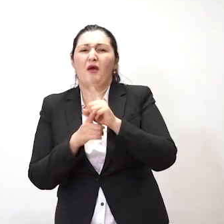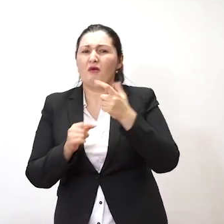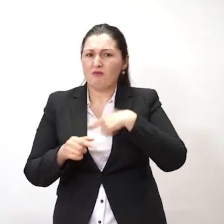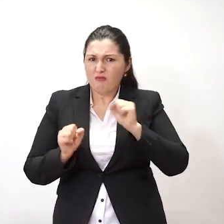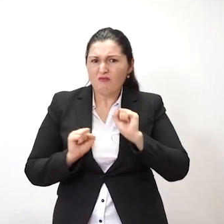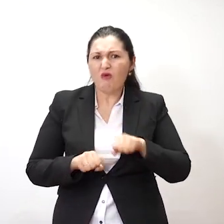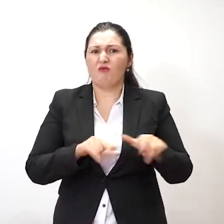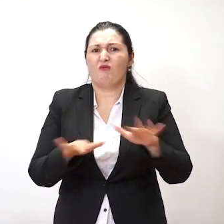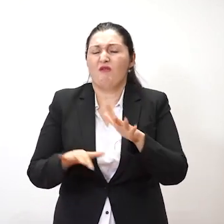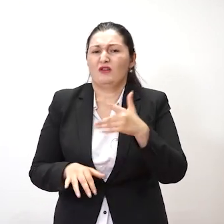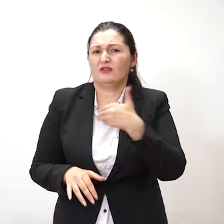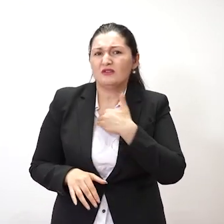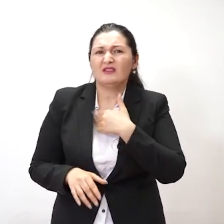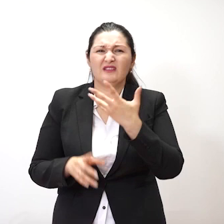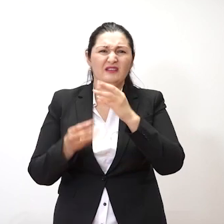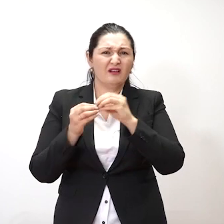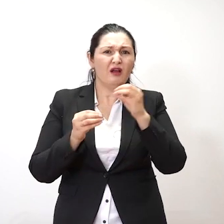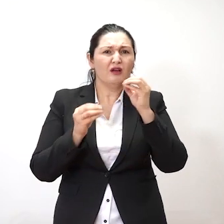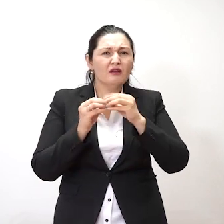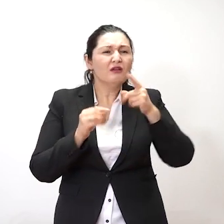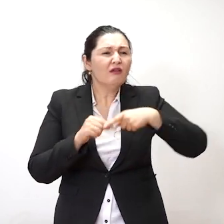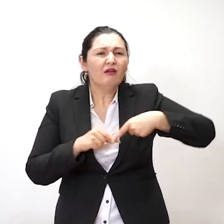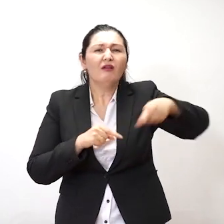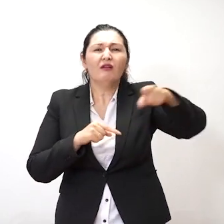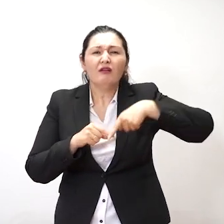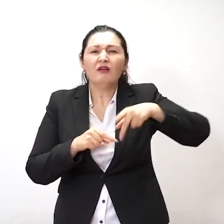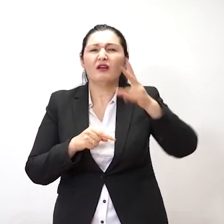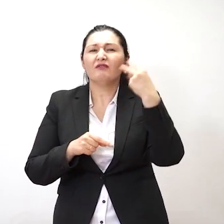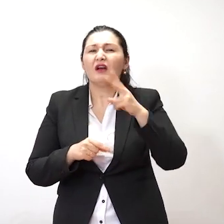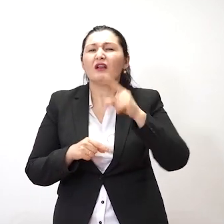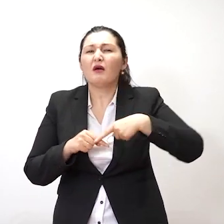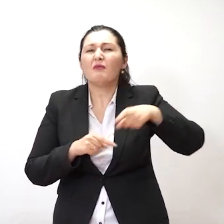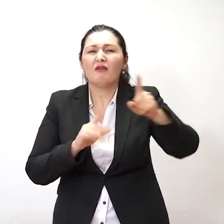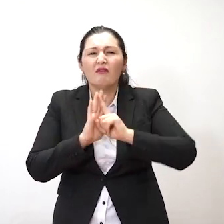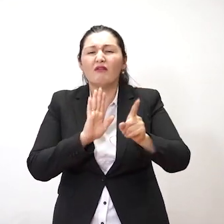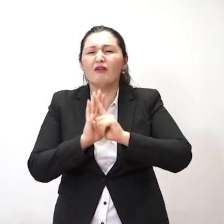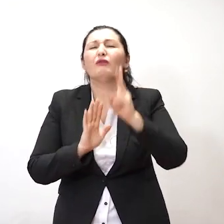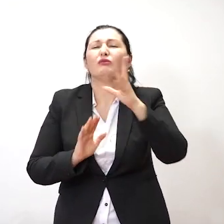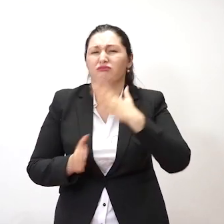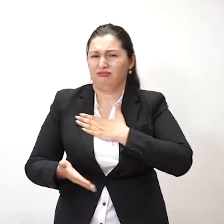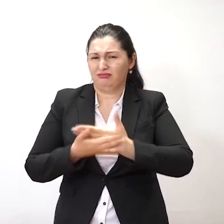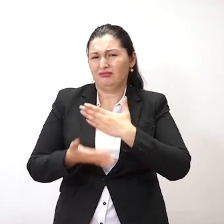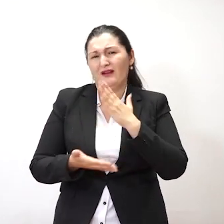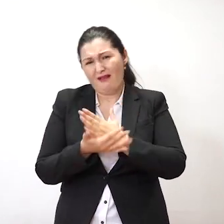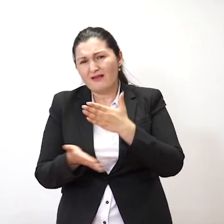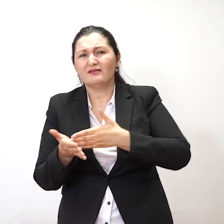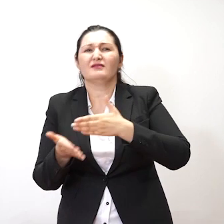در ملخدر زبک سابق، بیس کلمتر که بود، در شهر مشکل خدا و رو نیزترگی